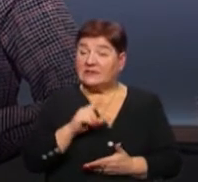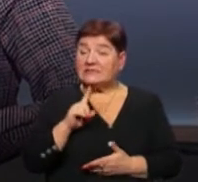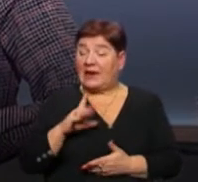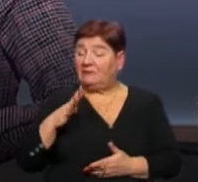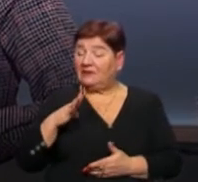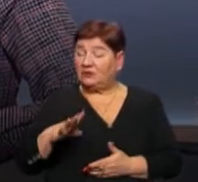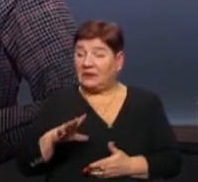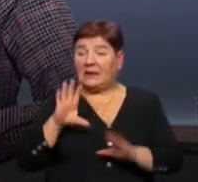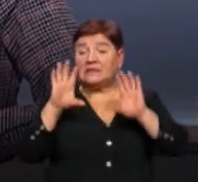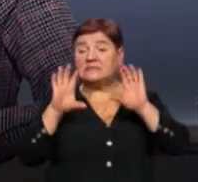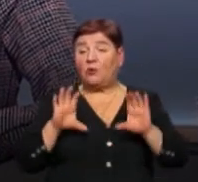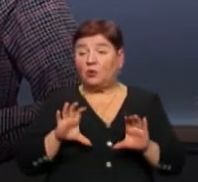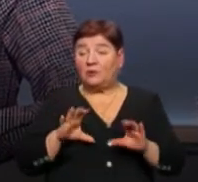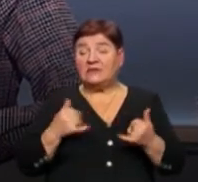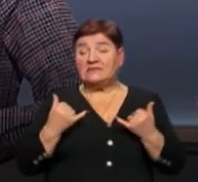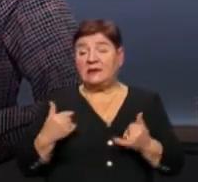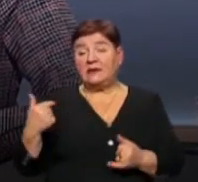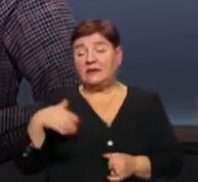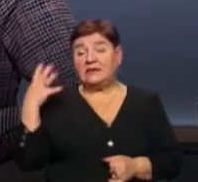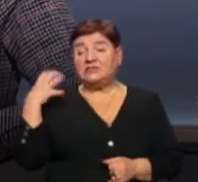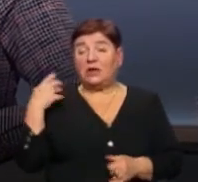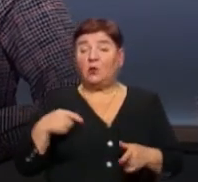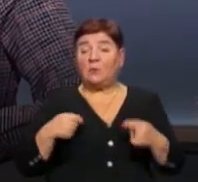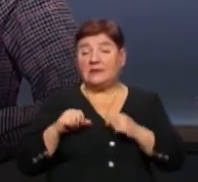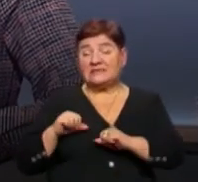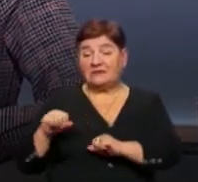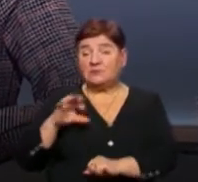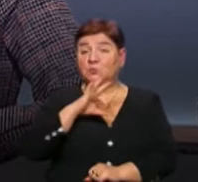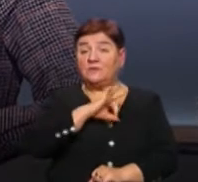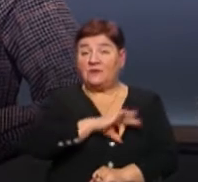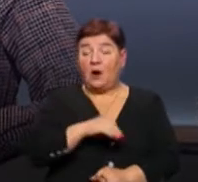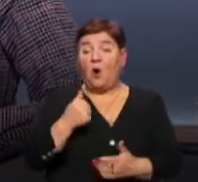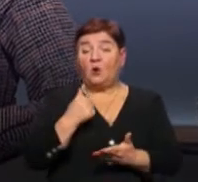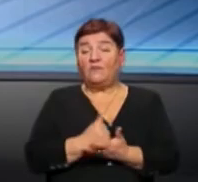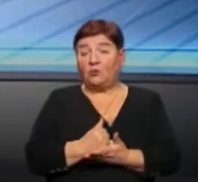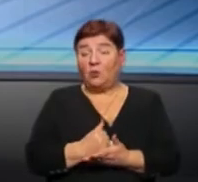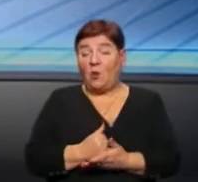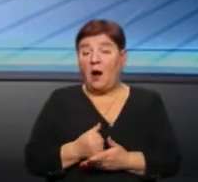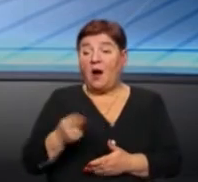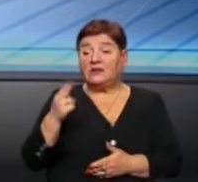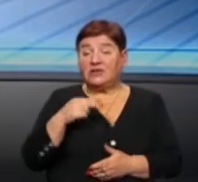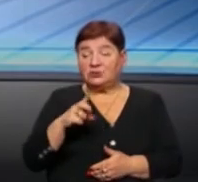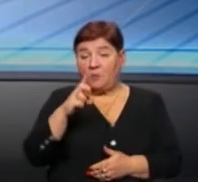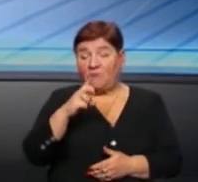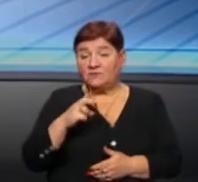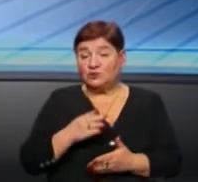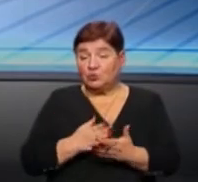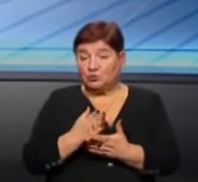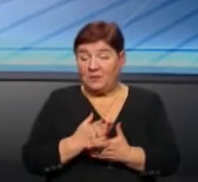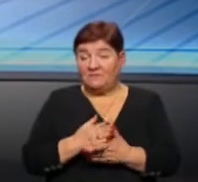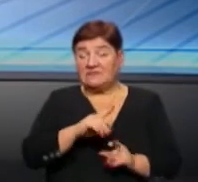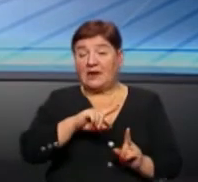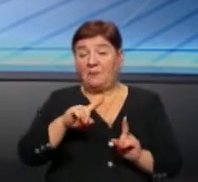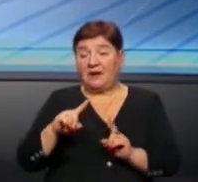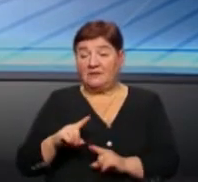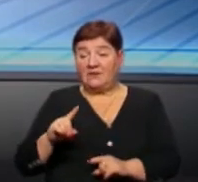за недотримання закону. Мігі сьогодні начальник управління захисту споживчів Головного управління Держпродспоживслужби в Закарпатській області